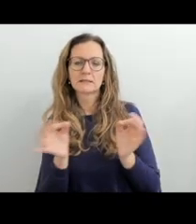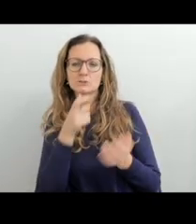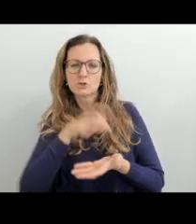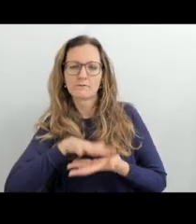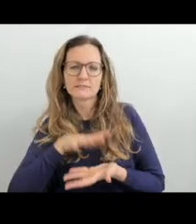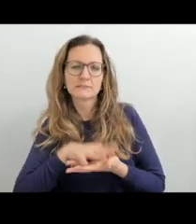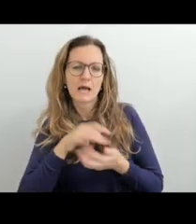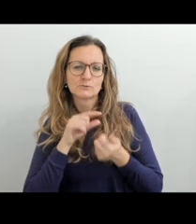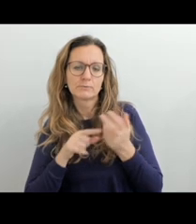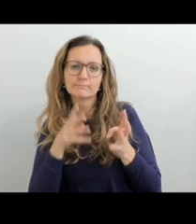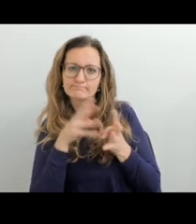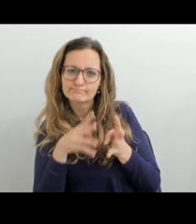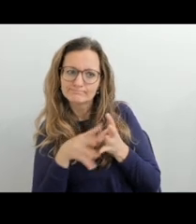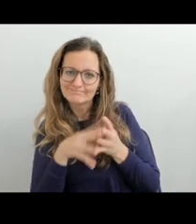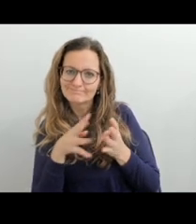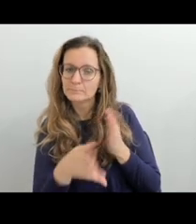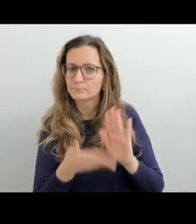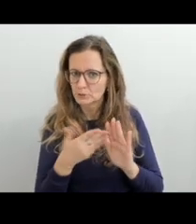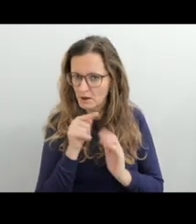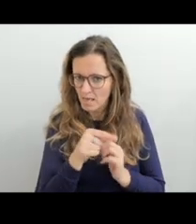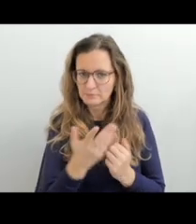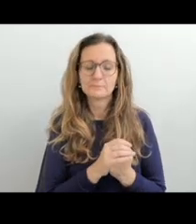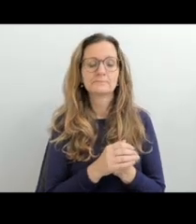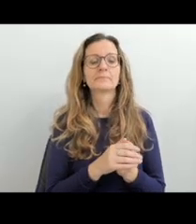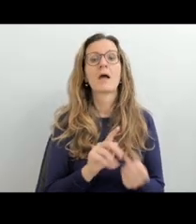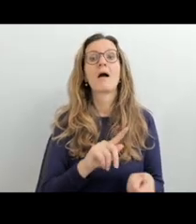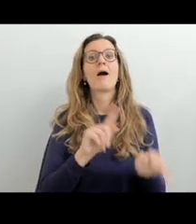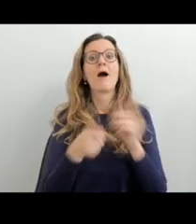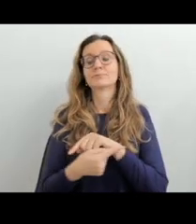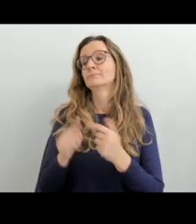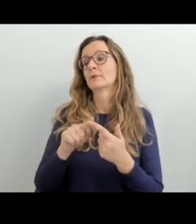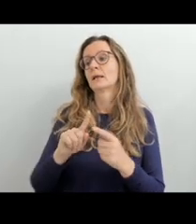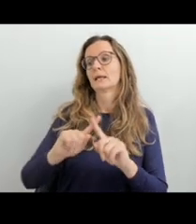vědět, jaké gramatické jevy sleduje, jakou slovní zásobu sleduje.